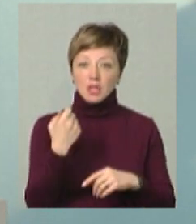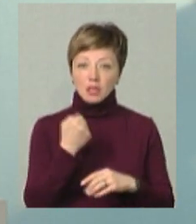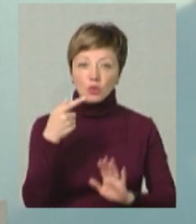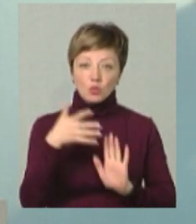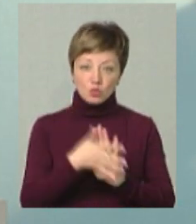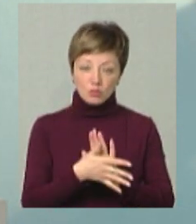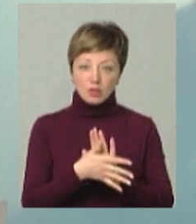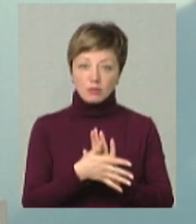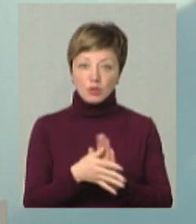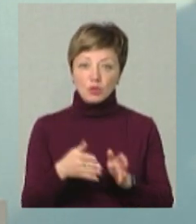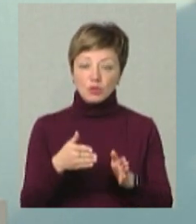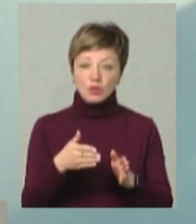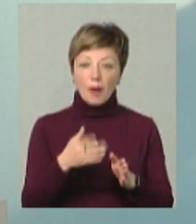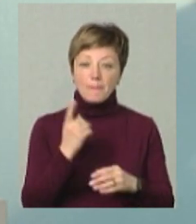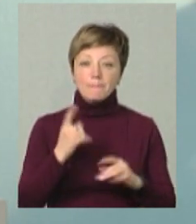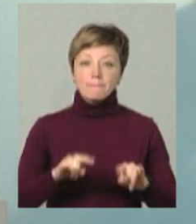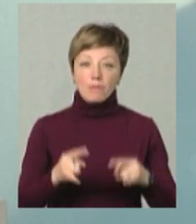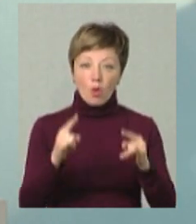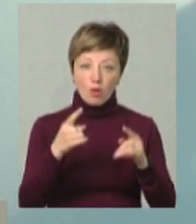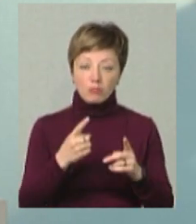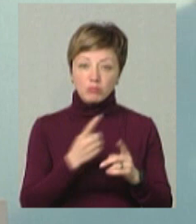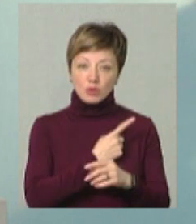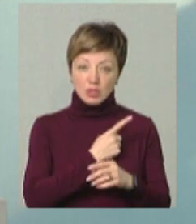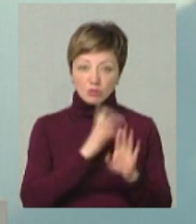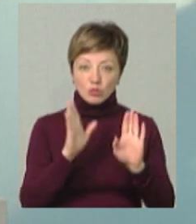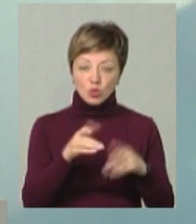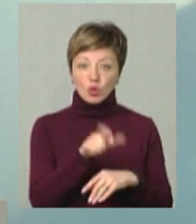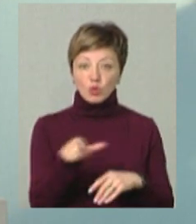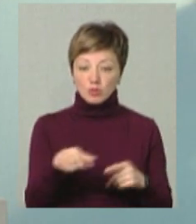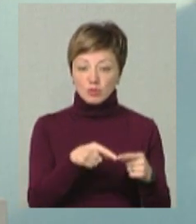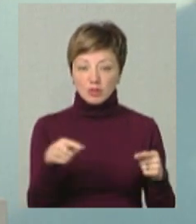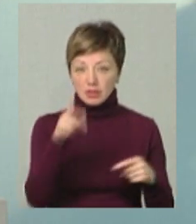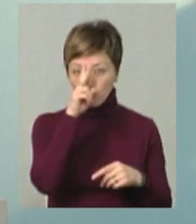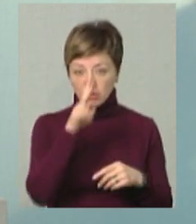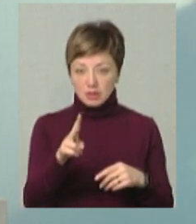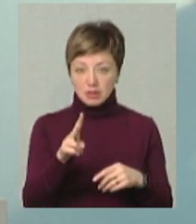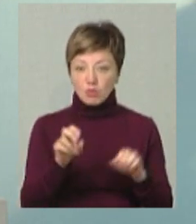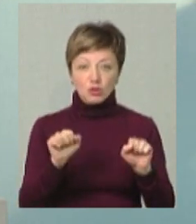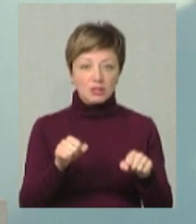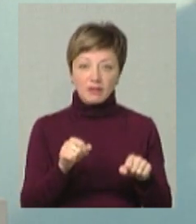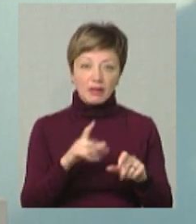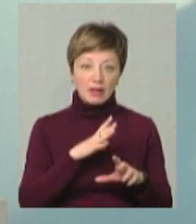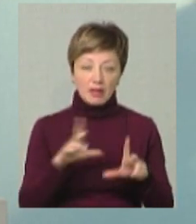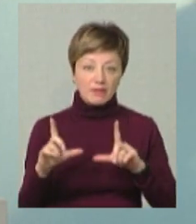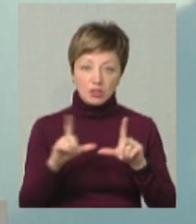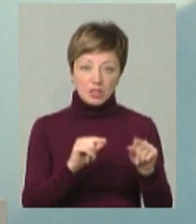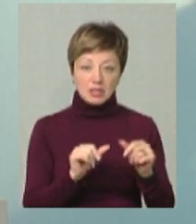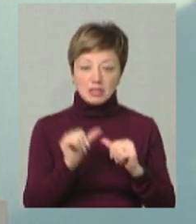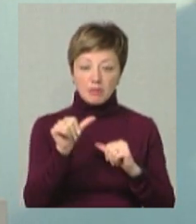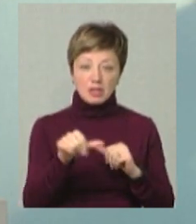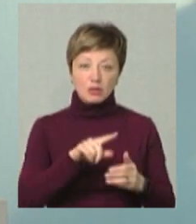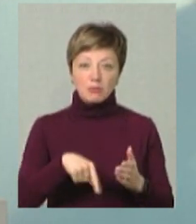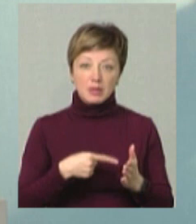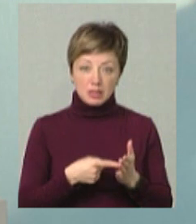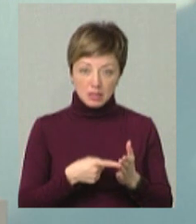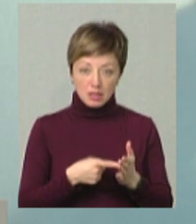Розуміємо, що перетинати блокпости будуть навіть ті люди, які впродовж двох місяців, можливо, і не виїжджали за межі міст.